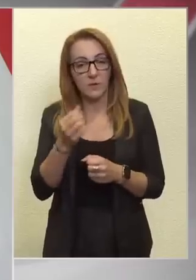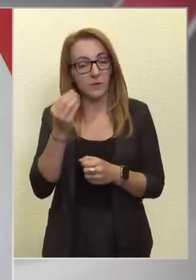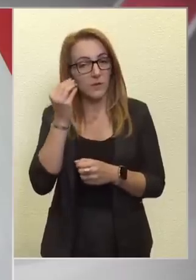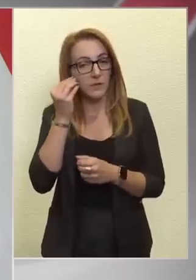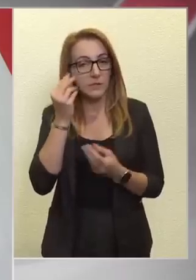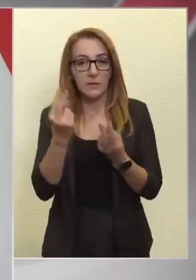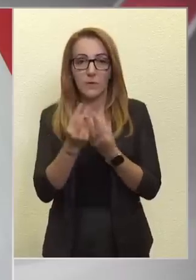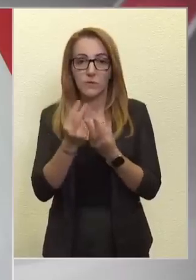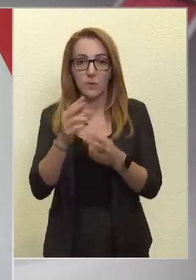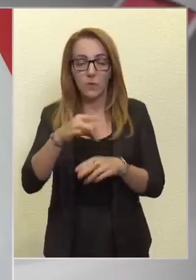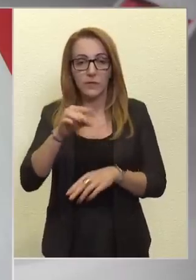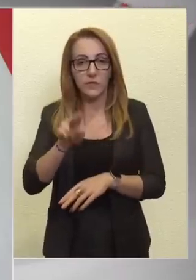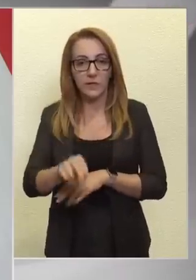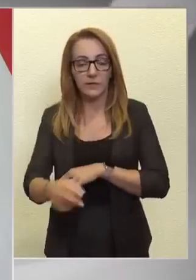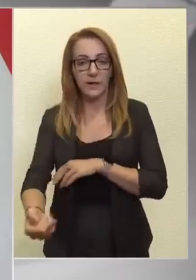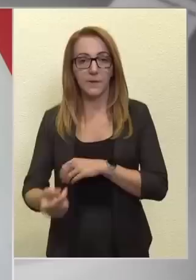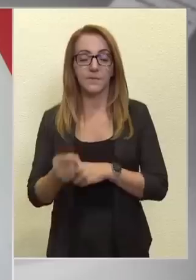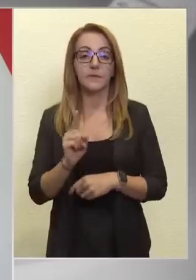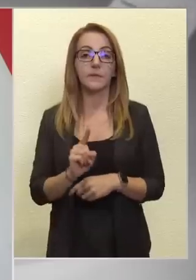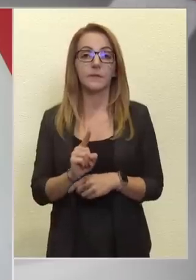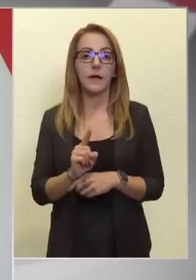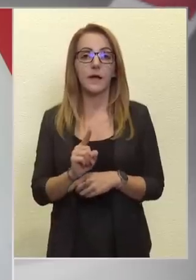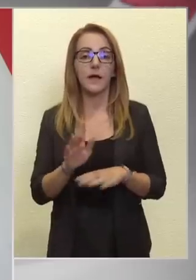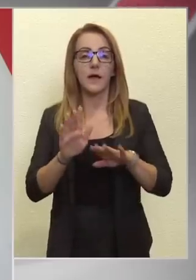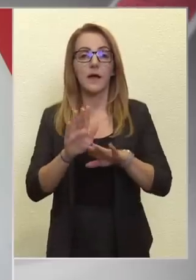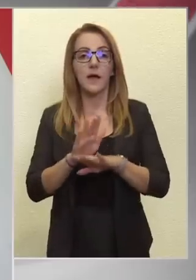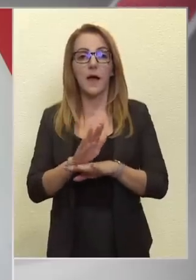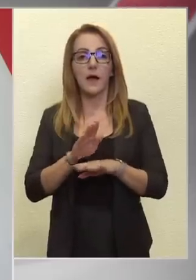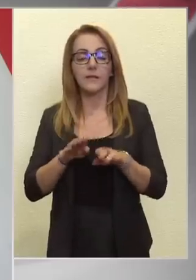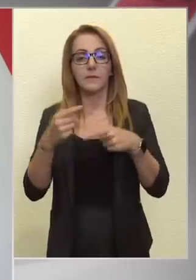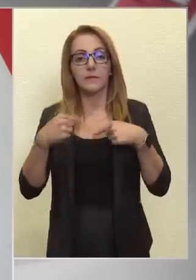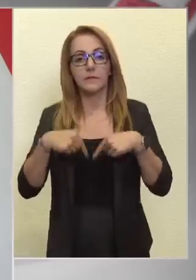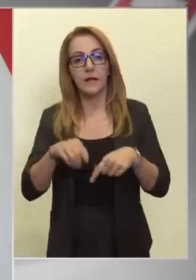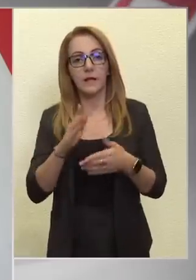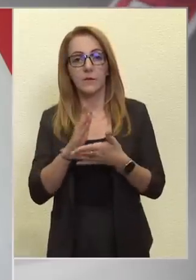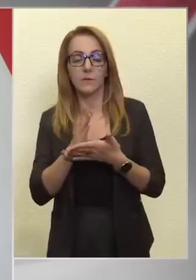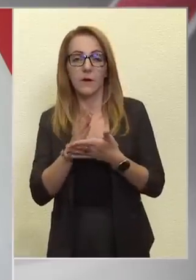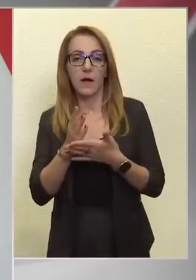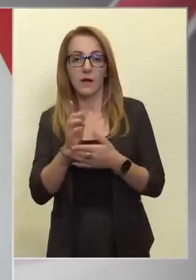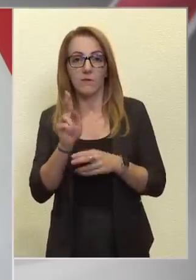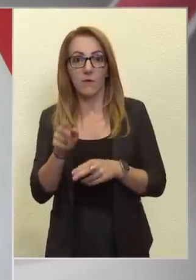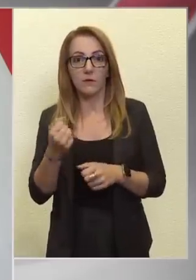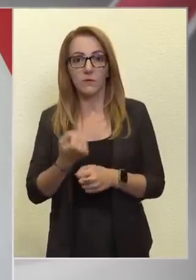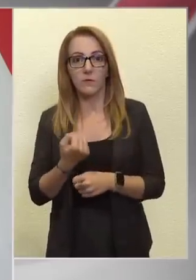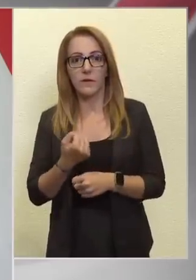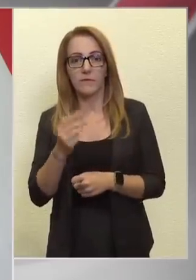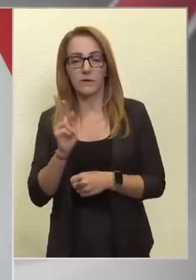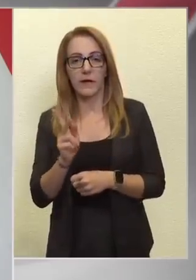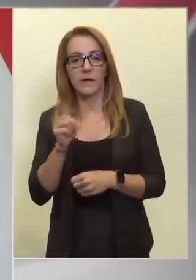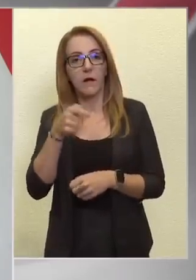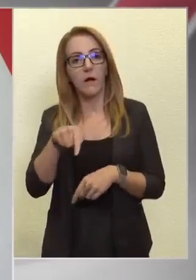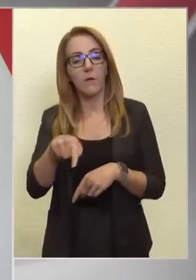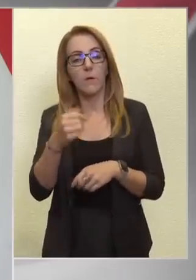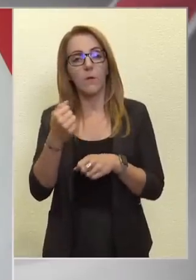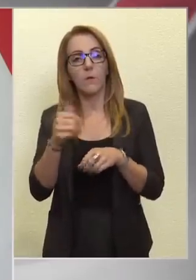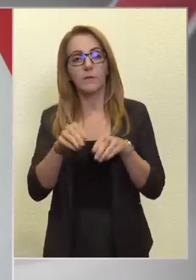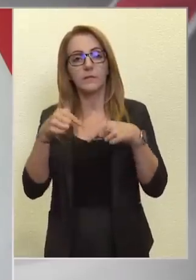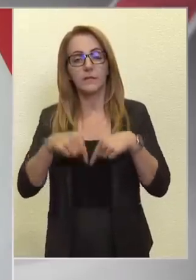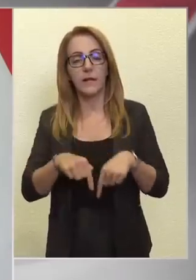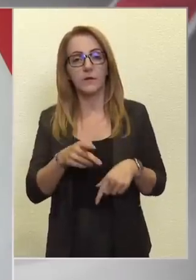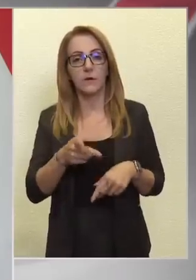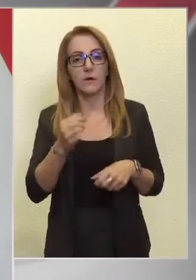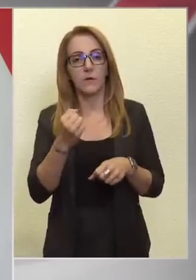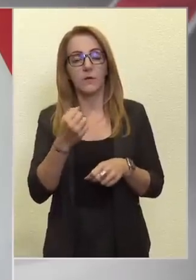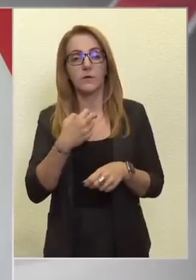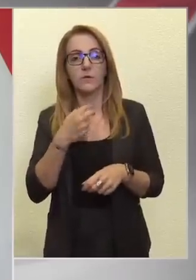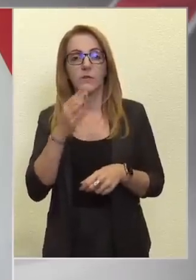kísérletre. De árnyék miniszterelnök már van, és az éppen Dobrev Klára, hiszen nyilvánvaló, hogyha ő a miniszterelnök, akkor Gyurcsány Ferenc az,